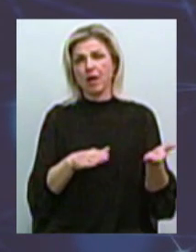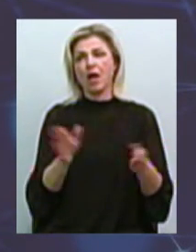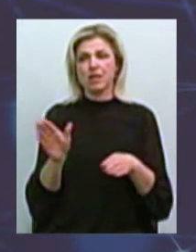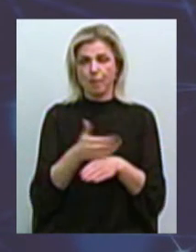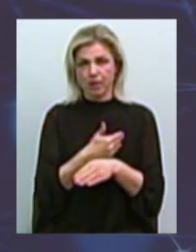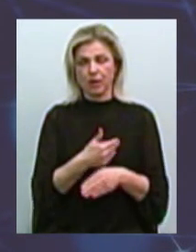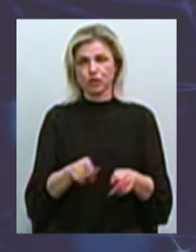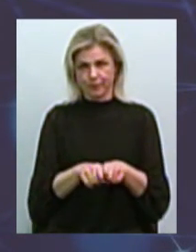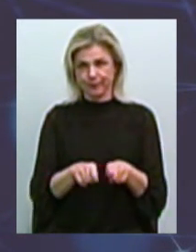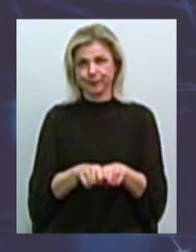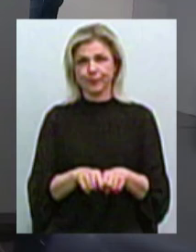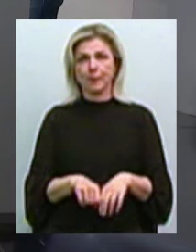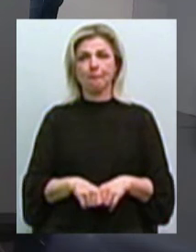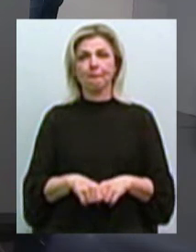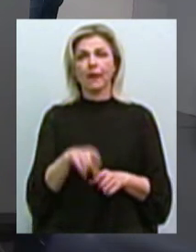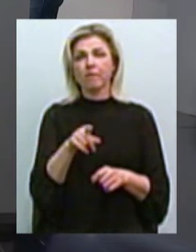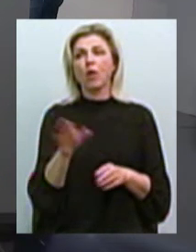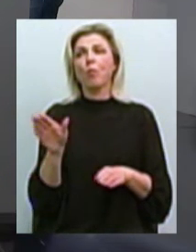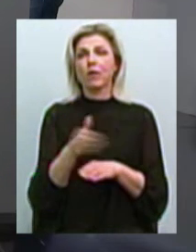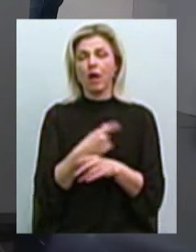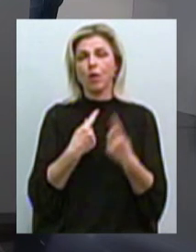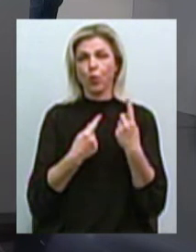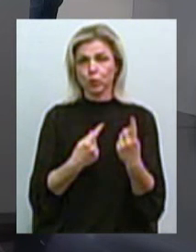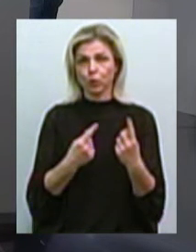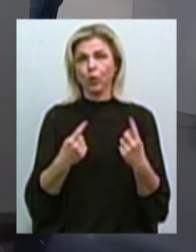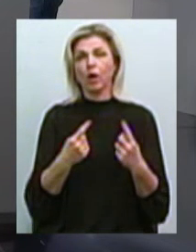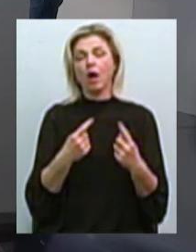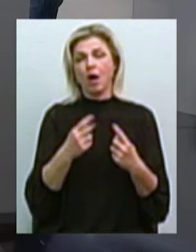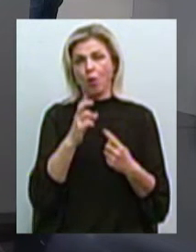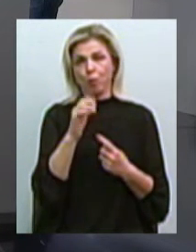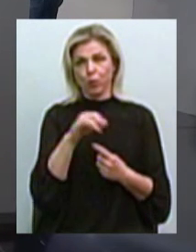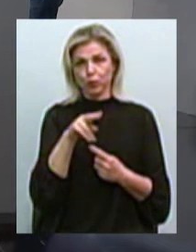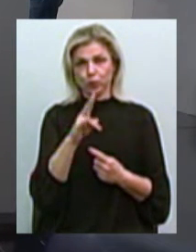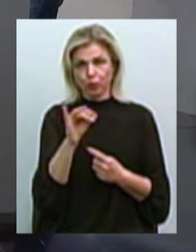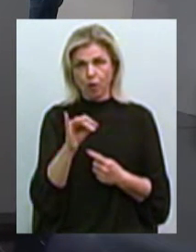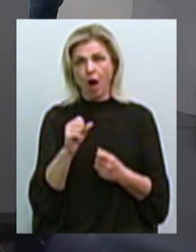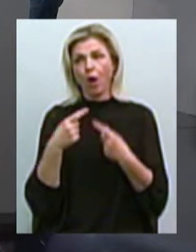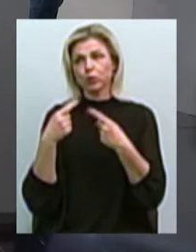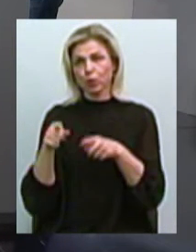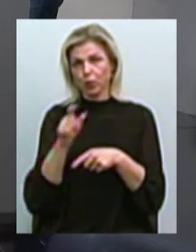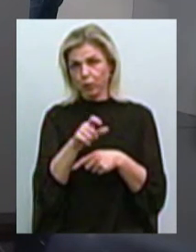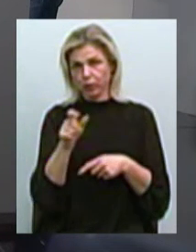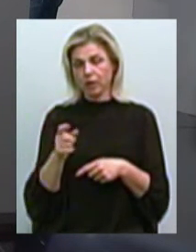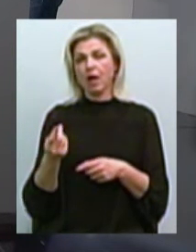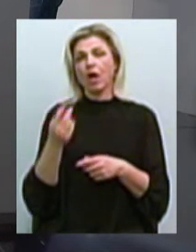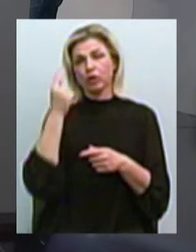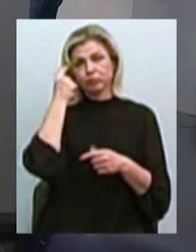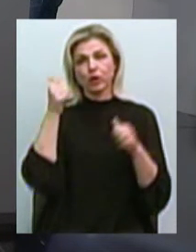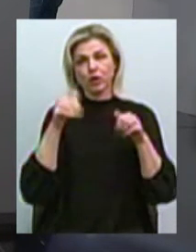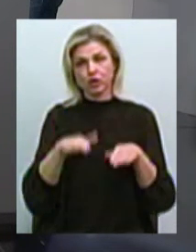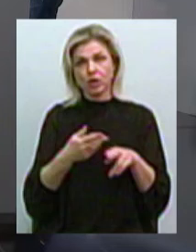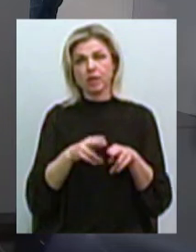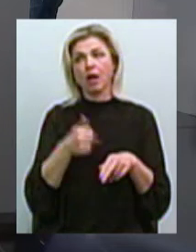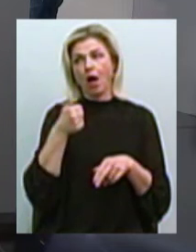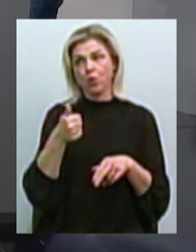То есть, вы демонтировали, например, одну будку, а другие предприниматели решили, что это доброе и